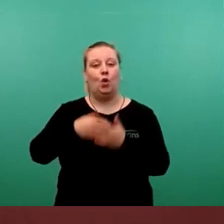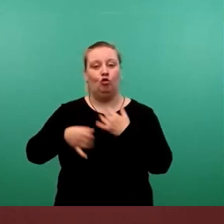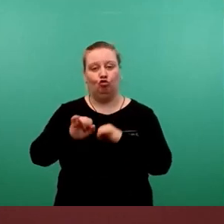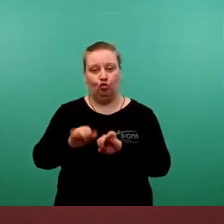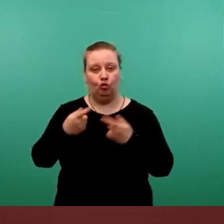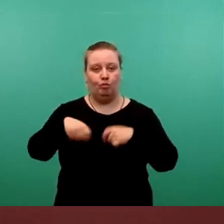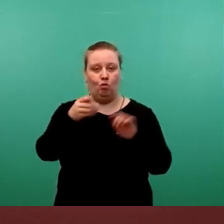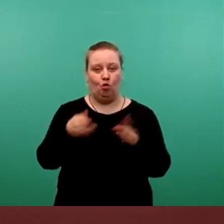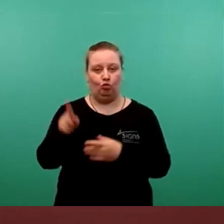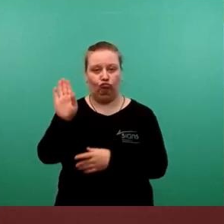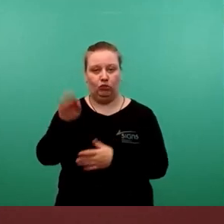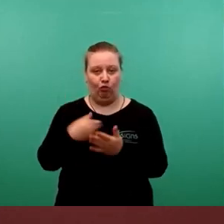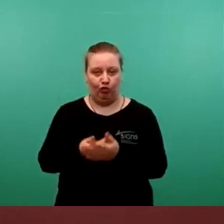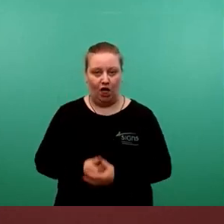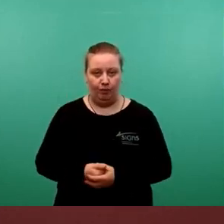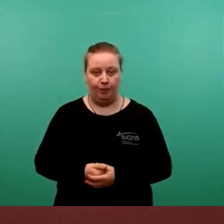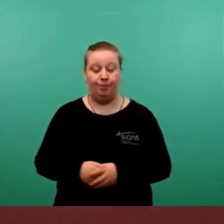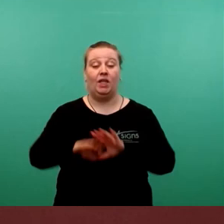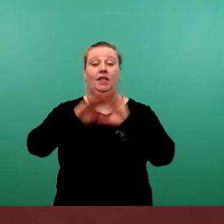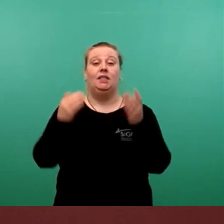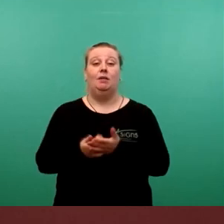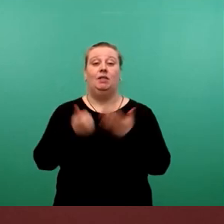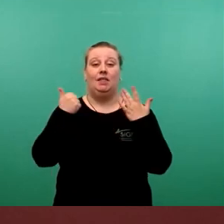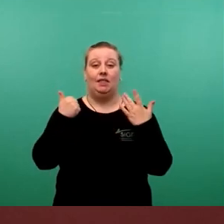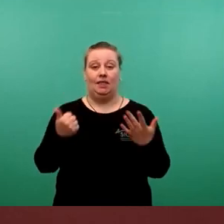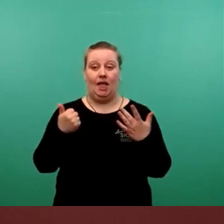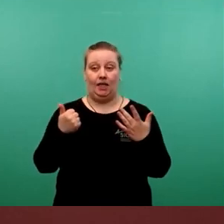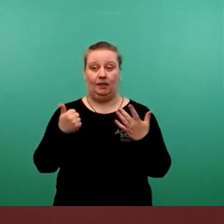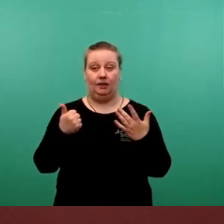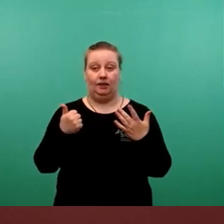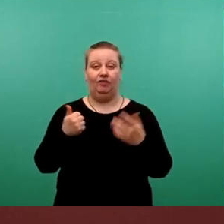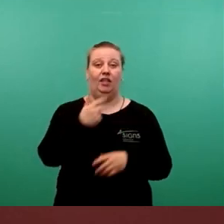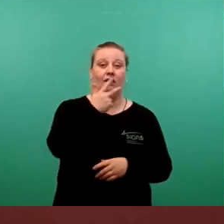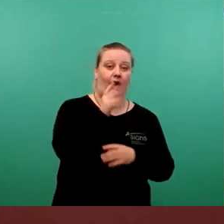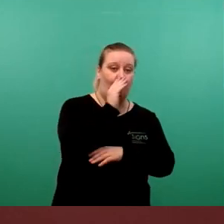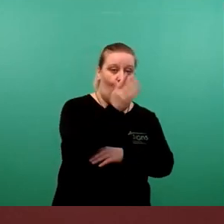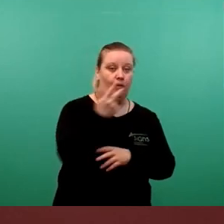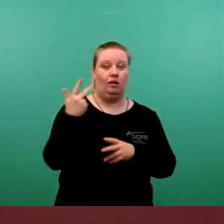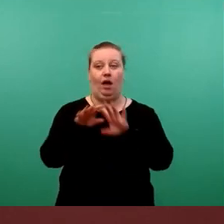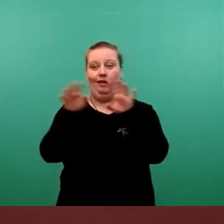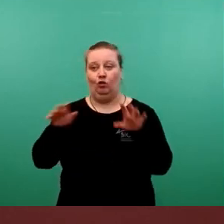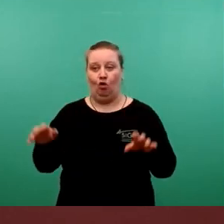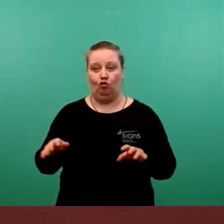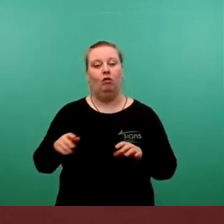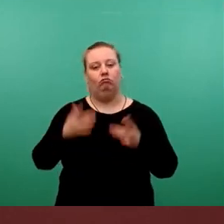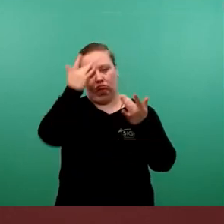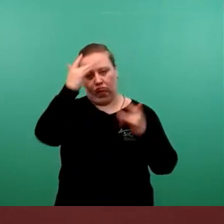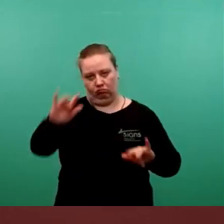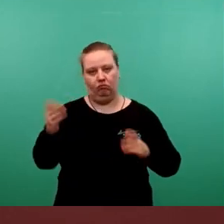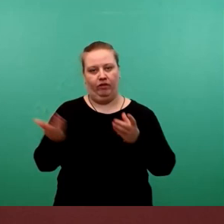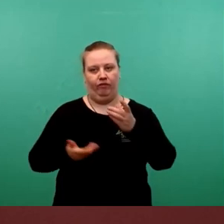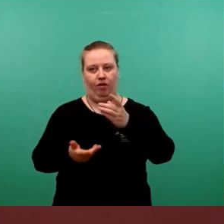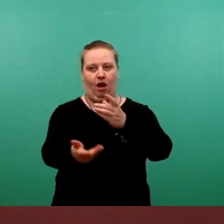zuständig. Insgesamt wurden sechs Gehölze, davon drei Bäume, drei Großsträucher zur Fällung freigegeben und